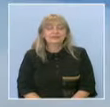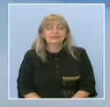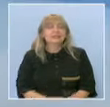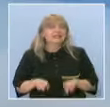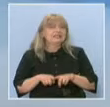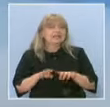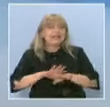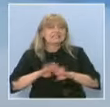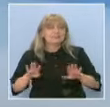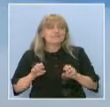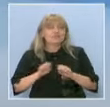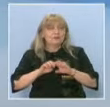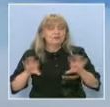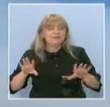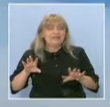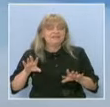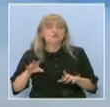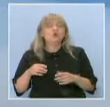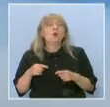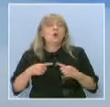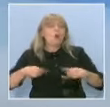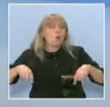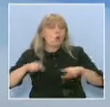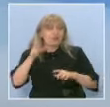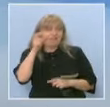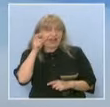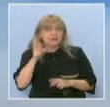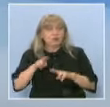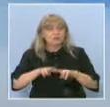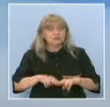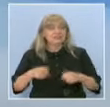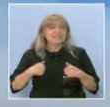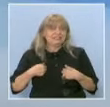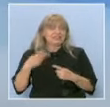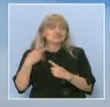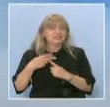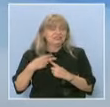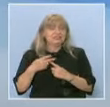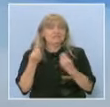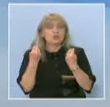Така завършва предаването Знания БГ от студиото във Варна. Останете с програмата на БНТ 2. Хубав ден!